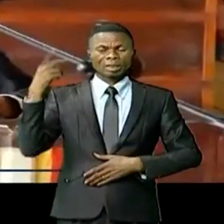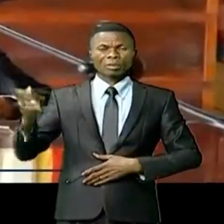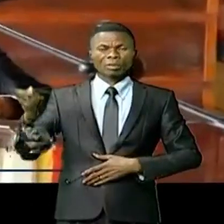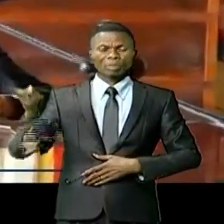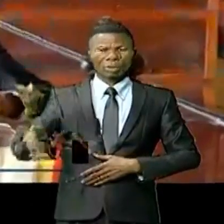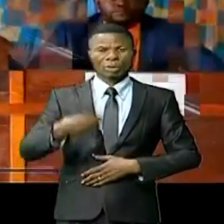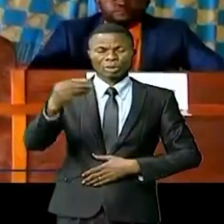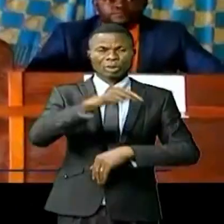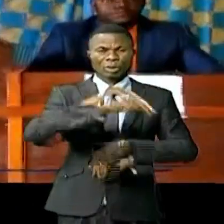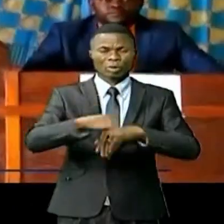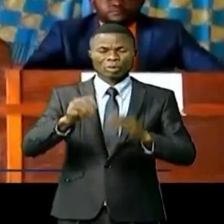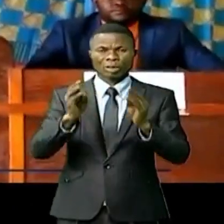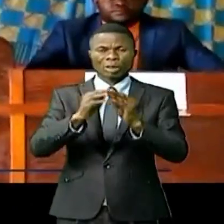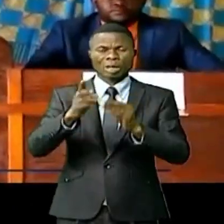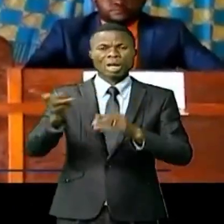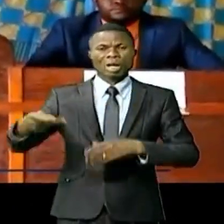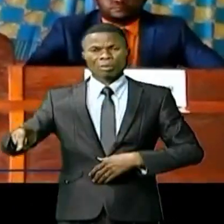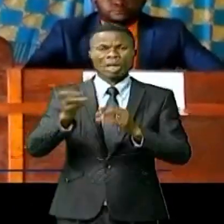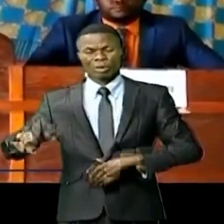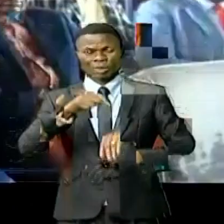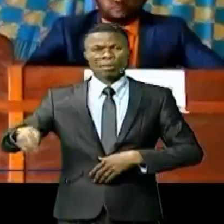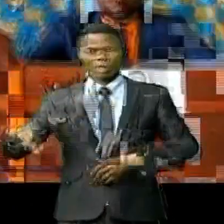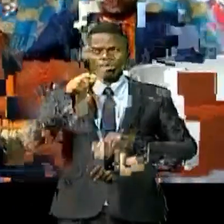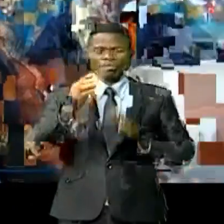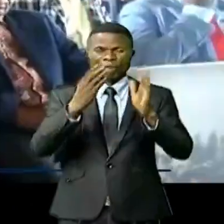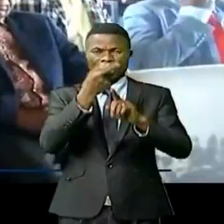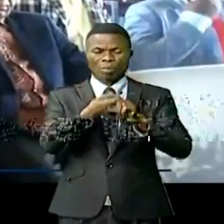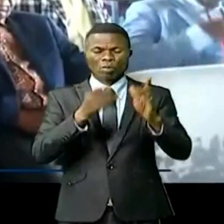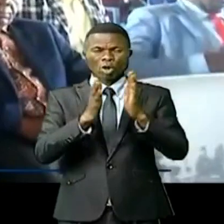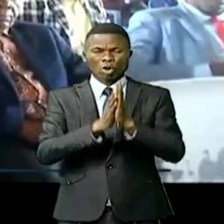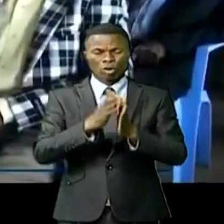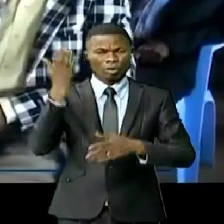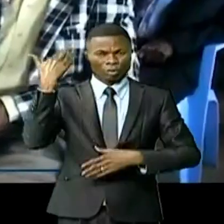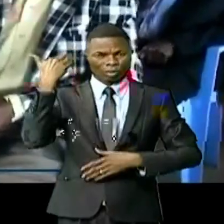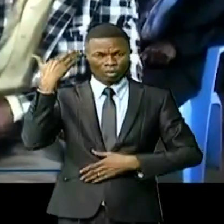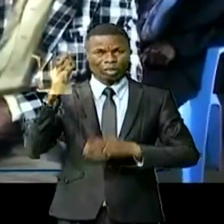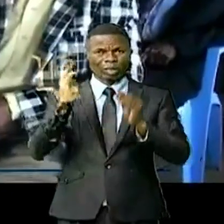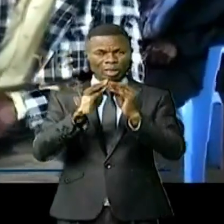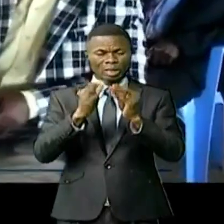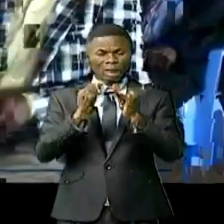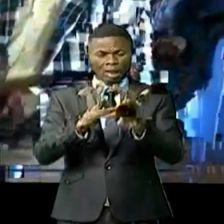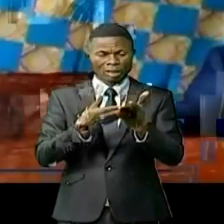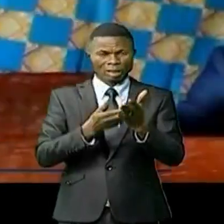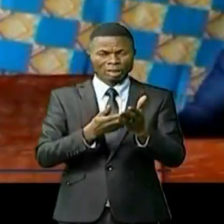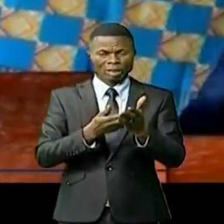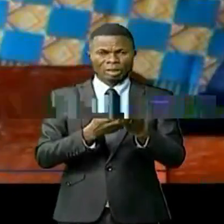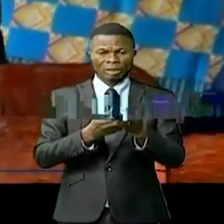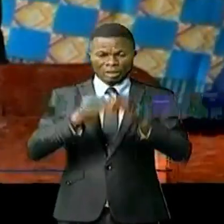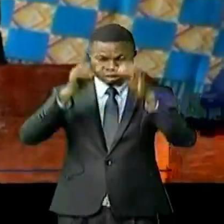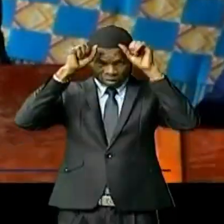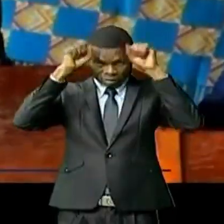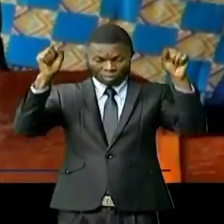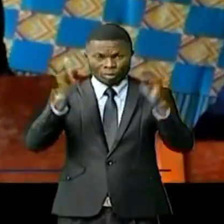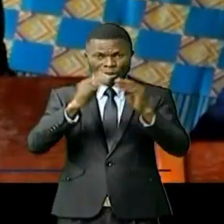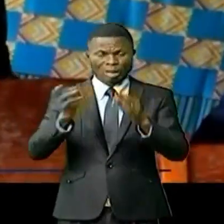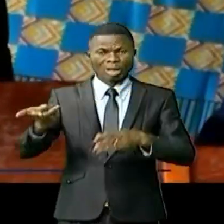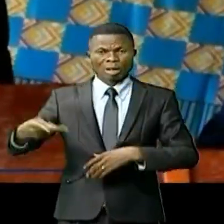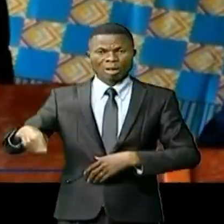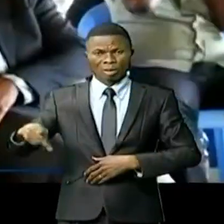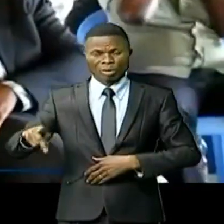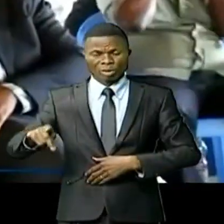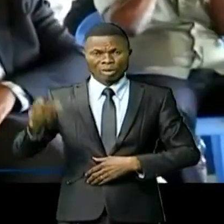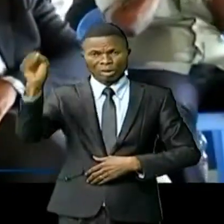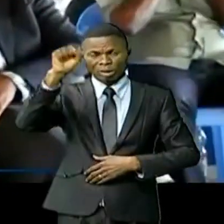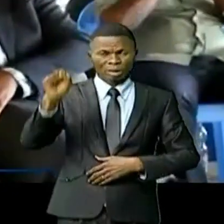et déposée au bureau de l'Assemblée provinciale en date du 20 octobre dernier. Cette plénière a été dirigée par le président de l'Assemblée provinciale du